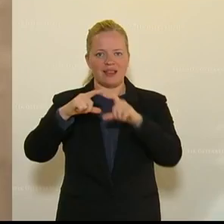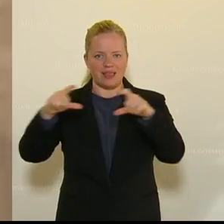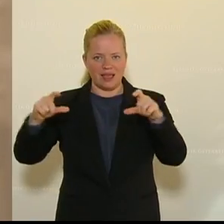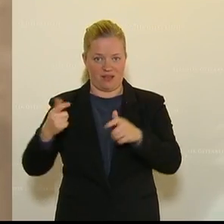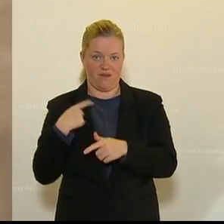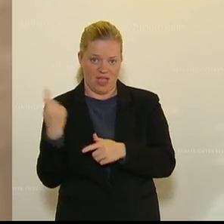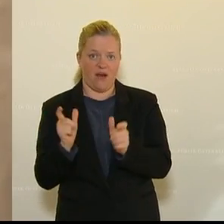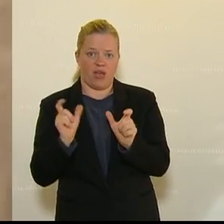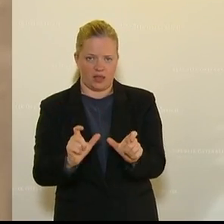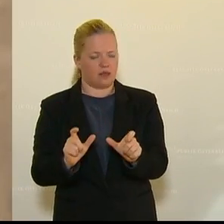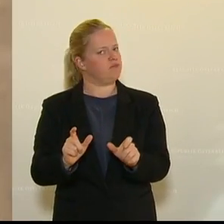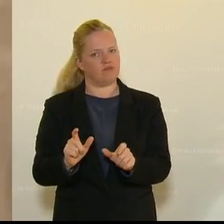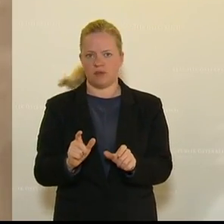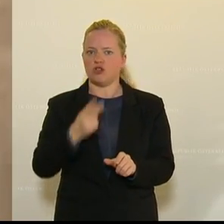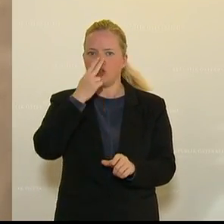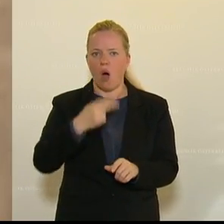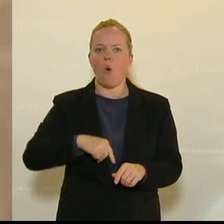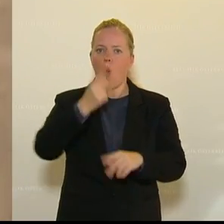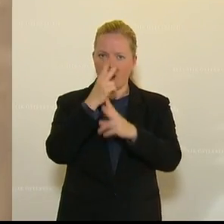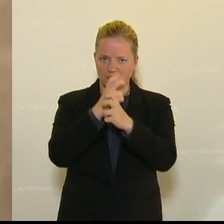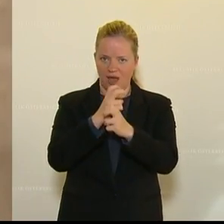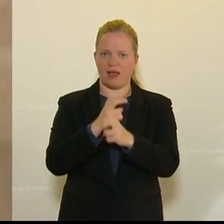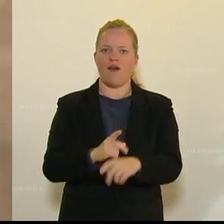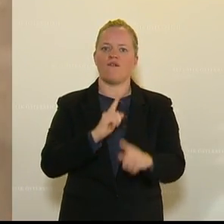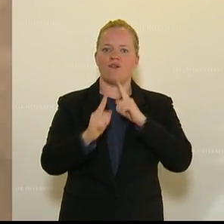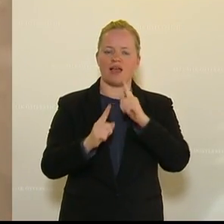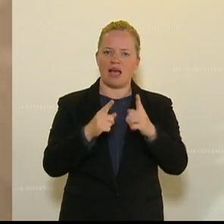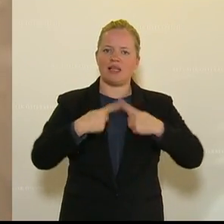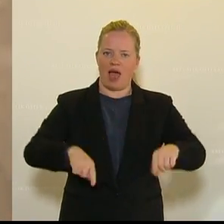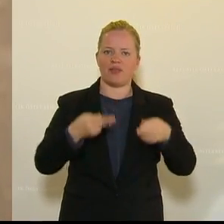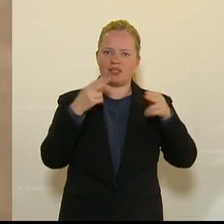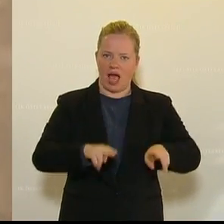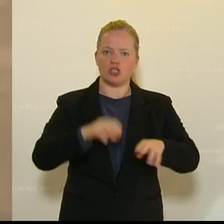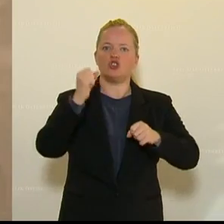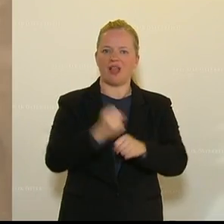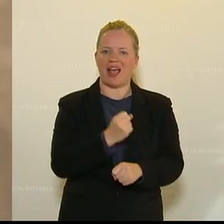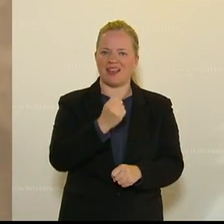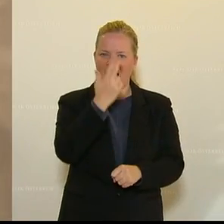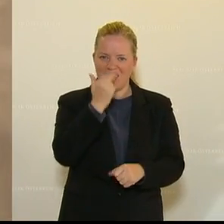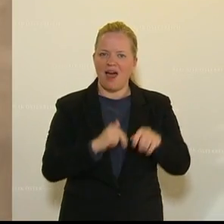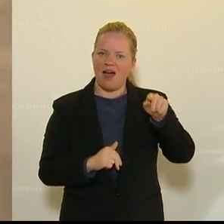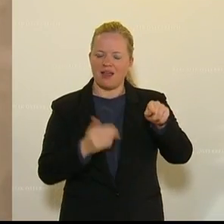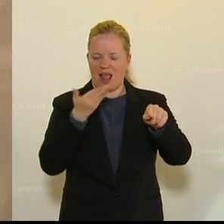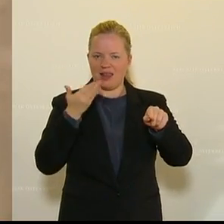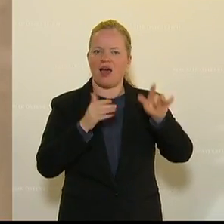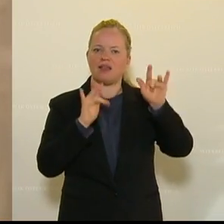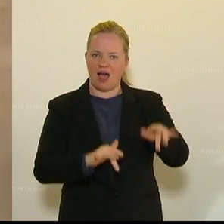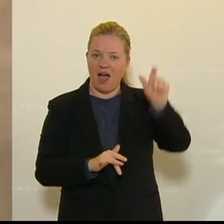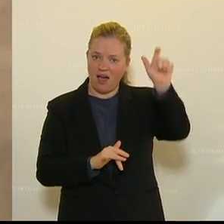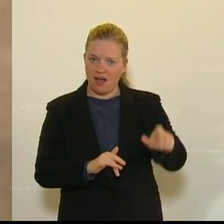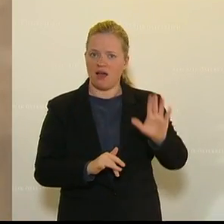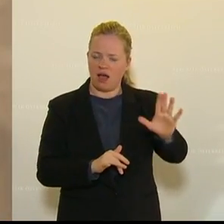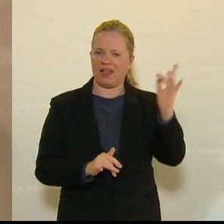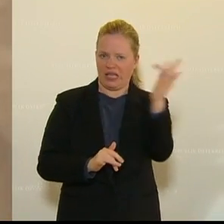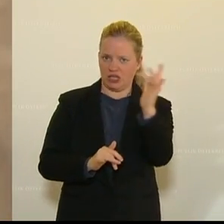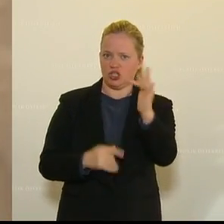bitten, nach Oberösterreich zu schauen, zum Herrn Verkehrslandesrat Steinkellner aus Ihrer Partei, der sich auch hier sehr kritisch und dagegen äußert.